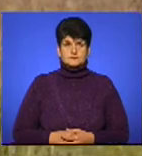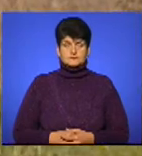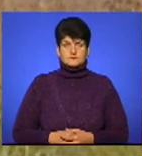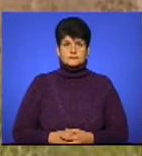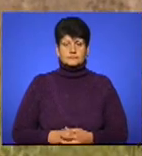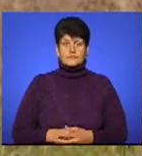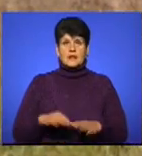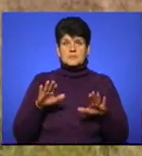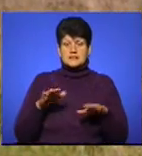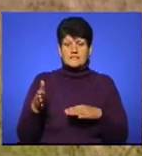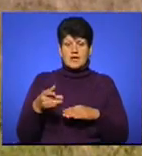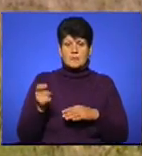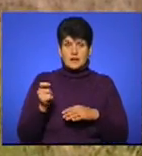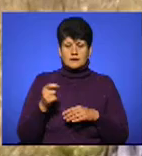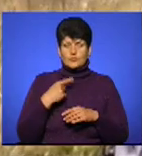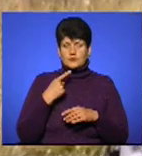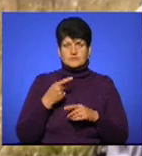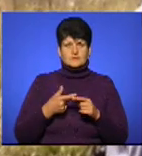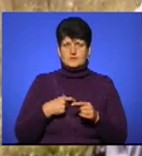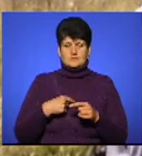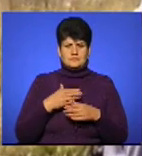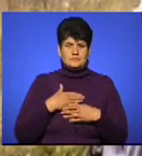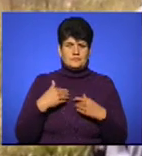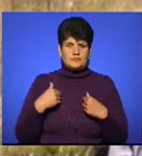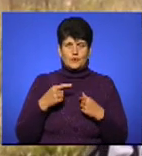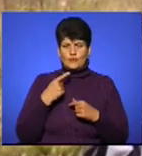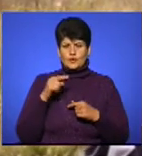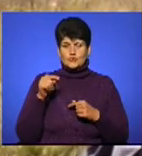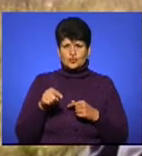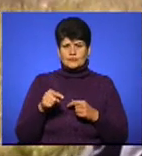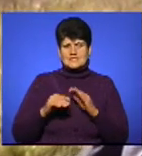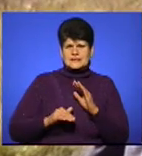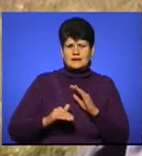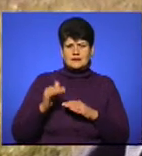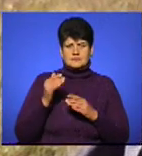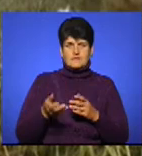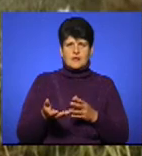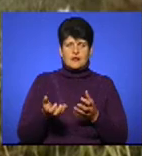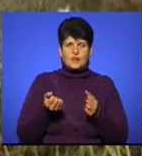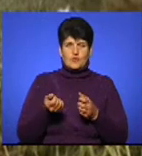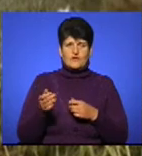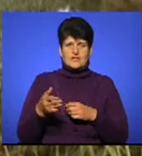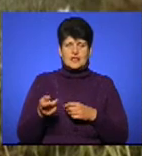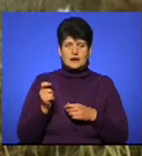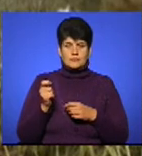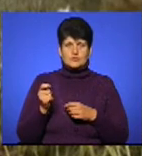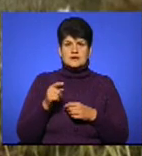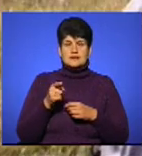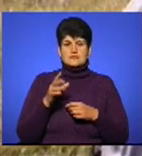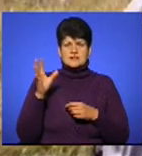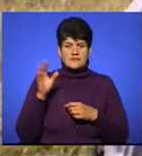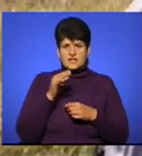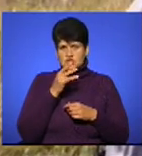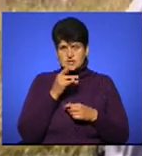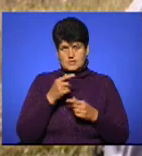Місцеві рибалки називати себе не хочуть. Ось цей чоловік каже, рибу тут ловить з дитинства. За цей час попереджувальних табличок тут не було.